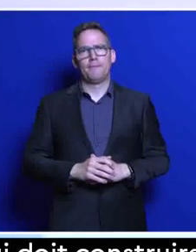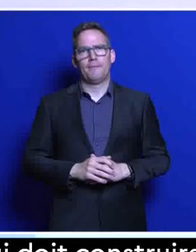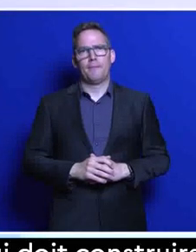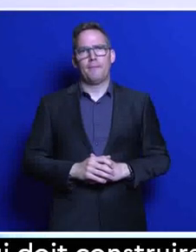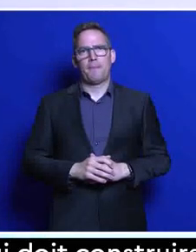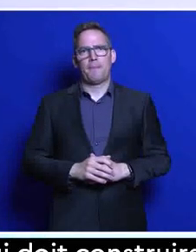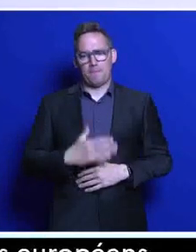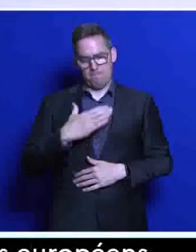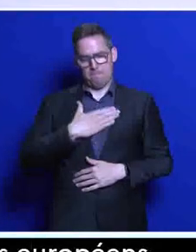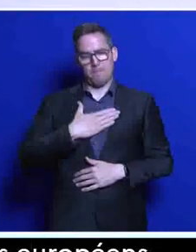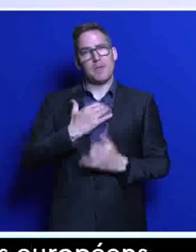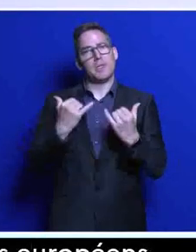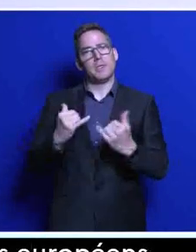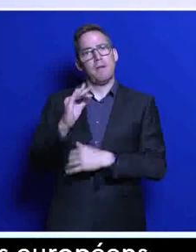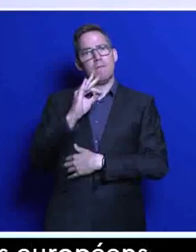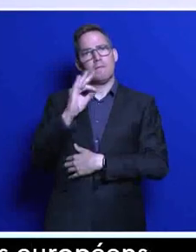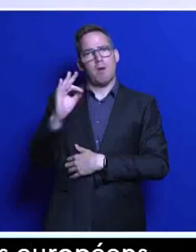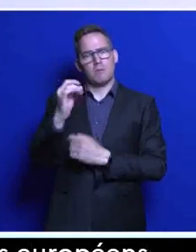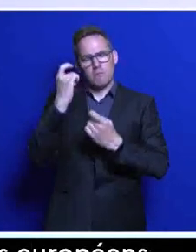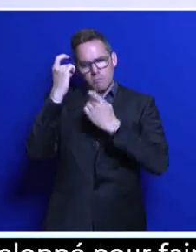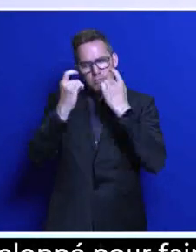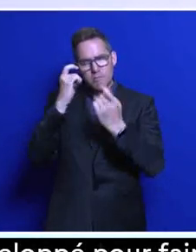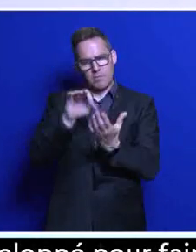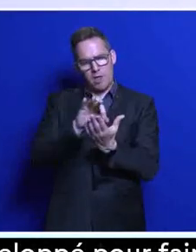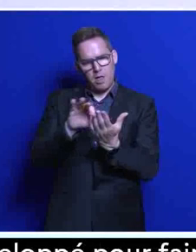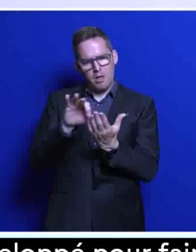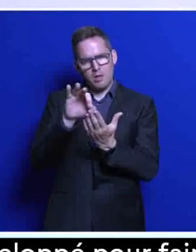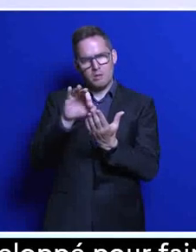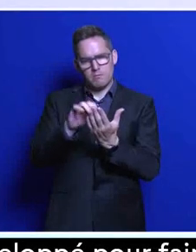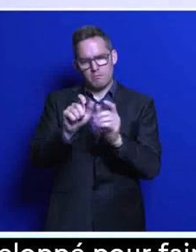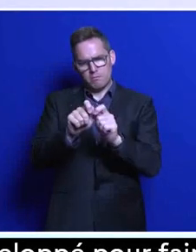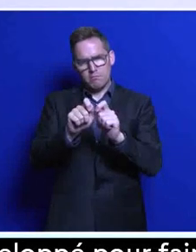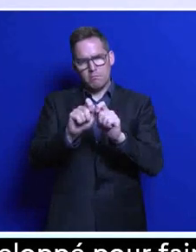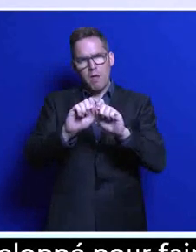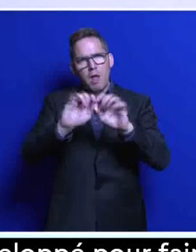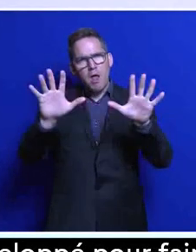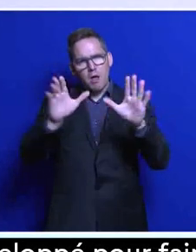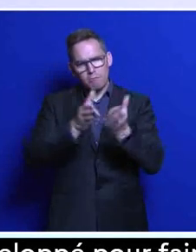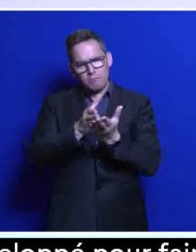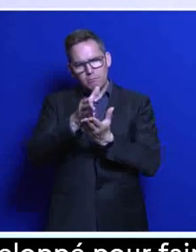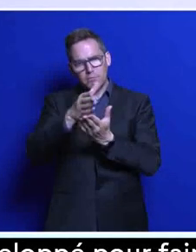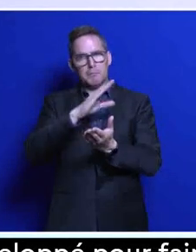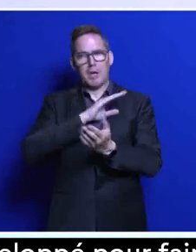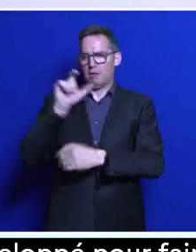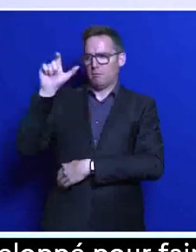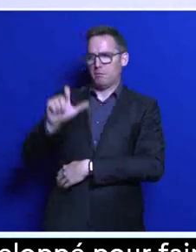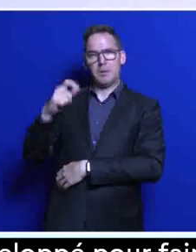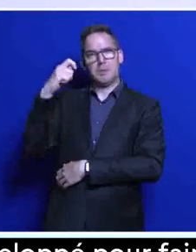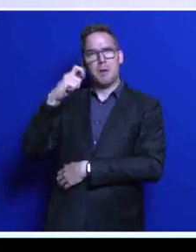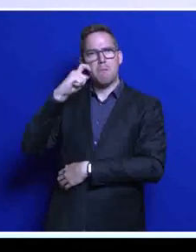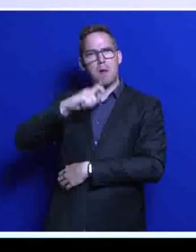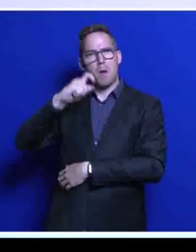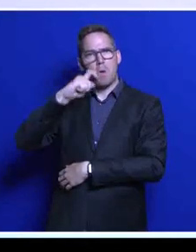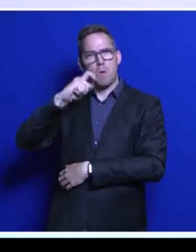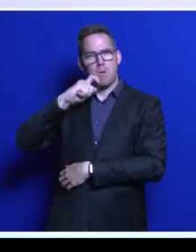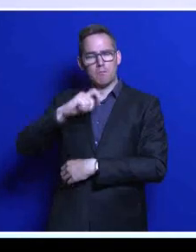notre stratégie a été définie avec beaucoup de clarté par le président de la République, Emmanuel Macron. Elle tient